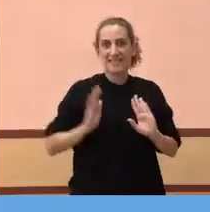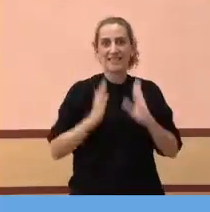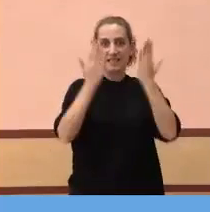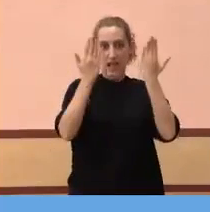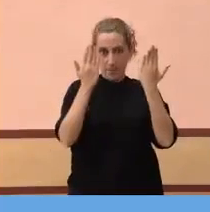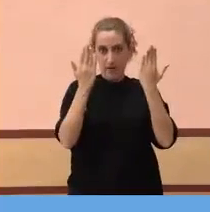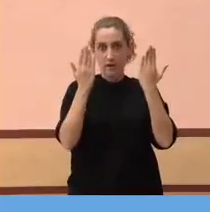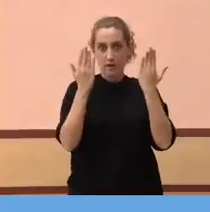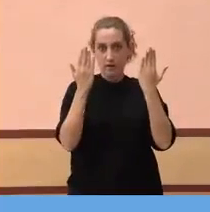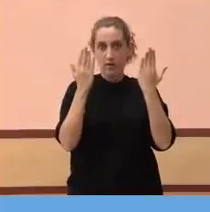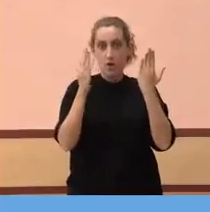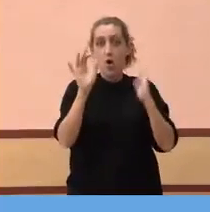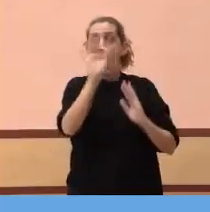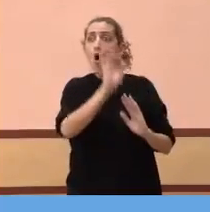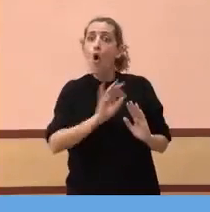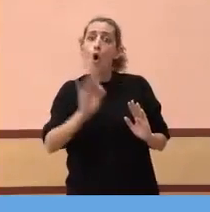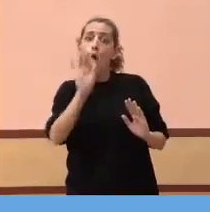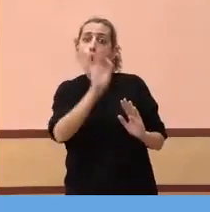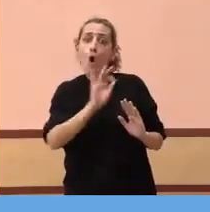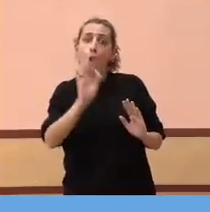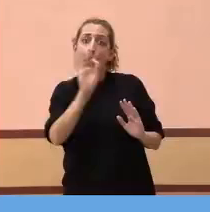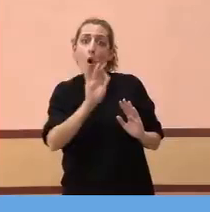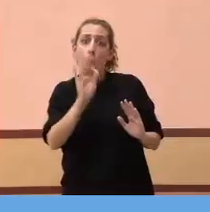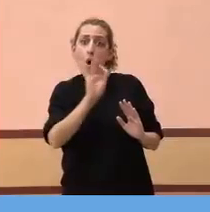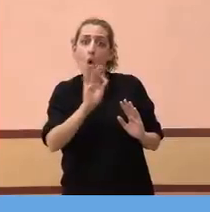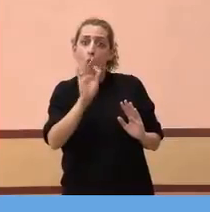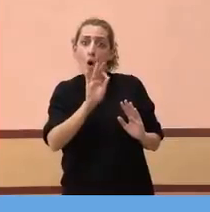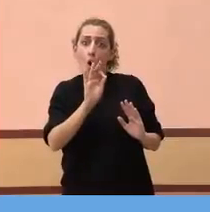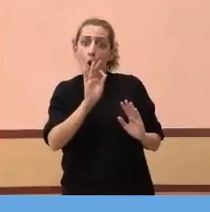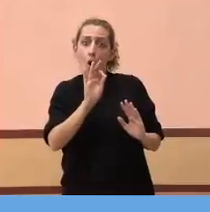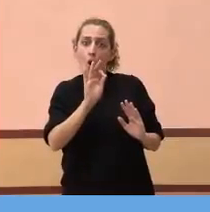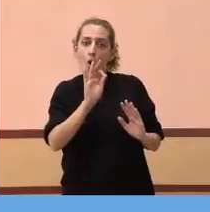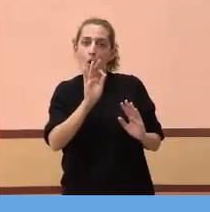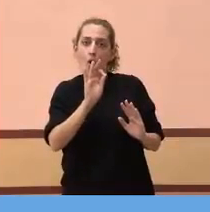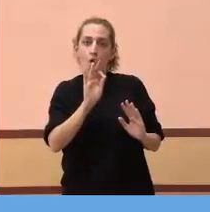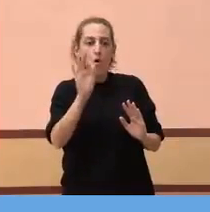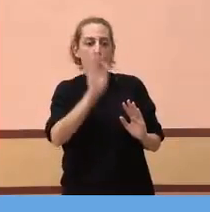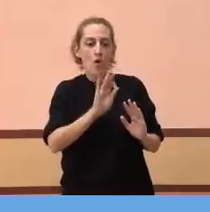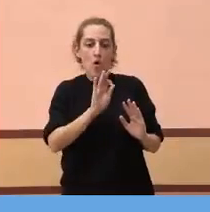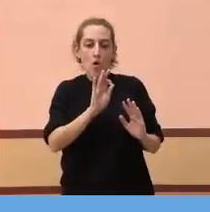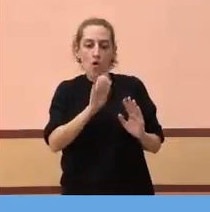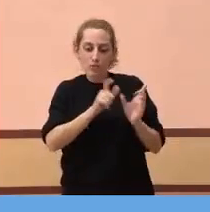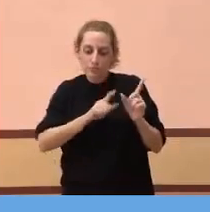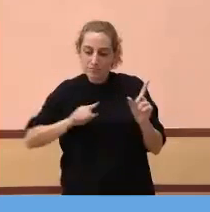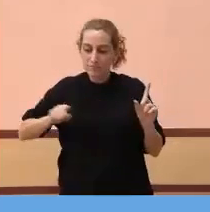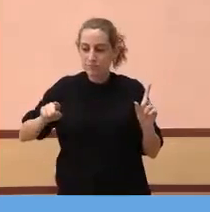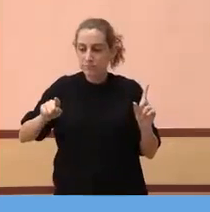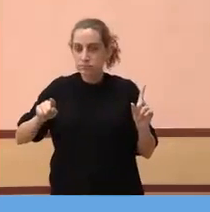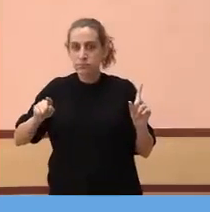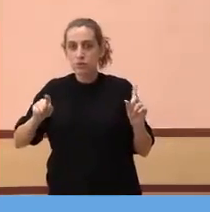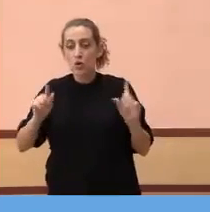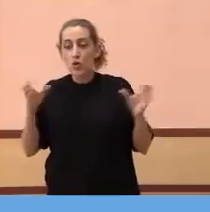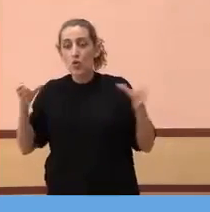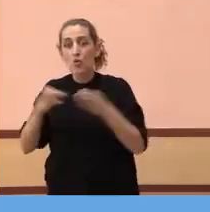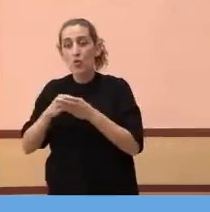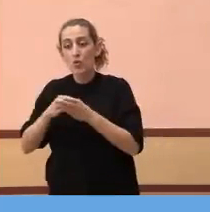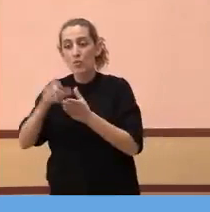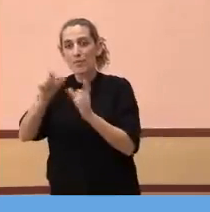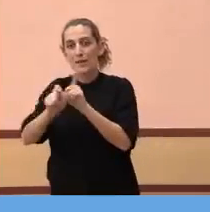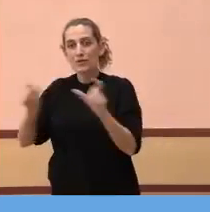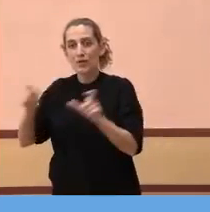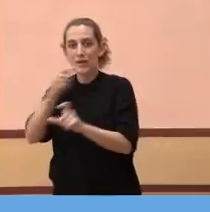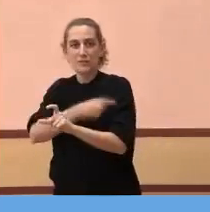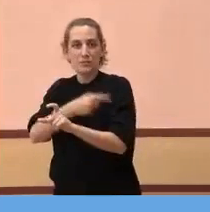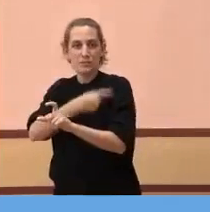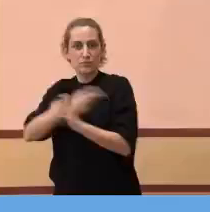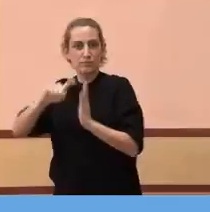o bé, tenir menys població molt ben vacunada, això sí, de la manera més òptima possible, per tant, amb